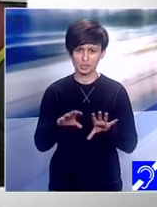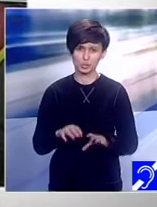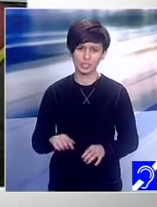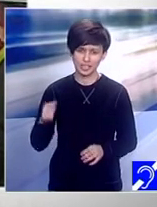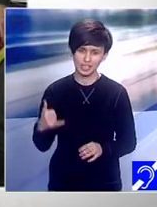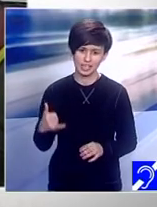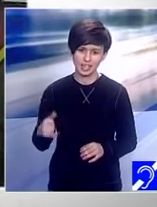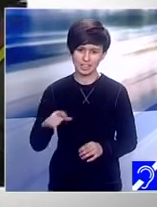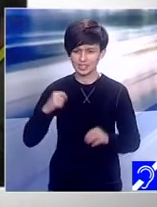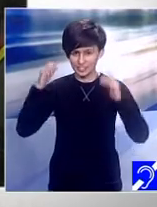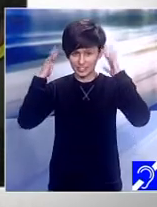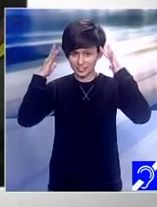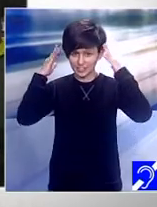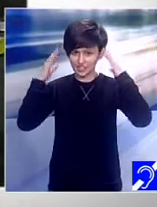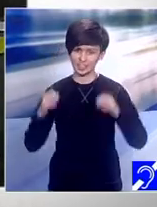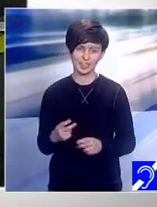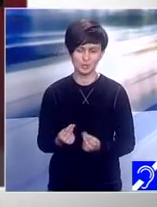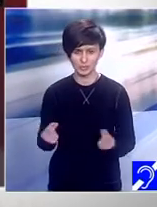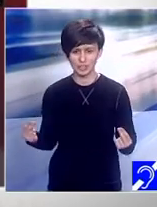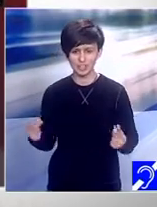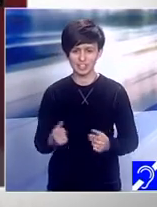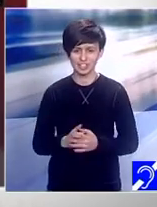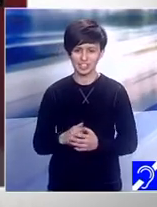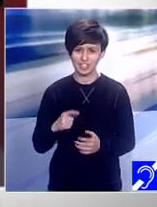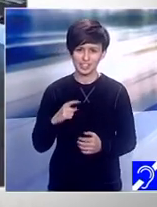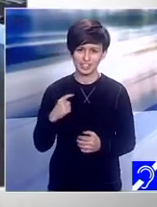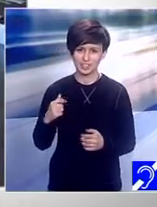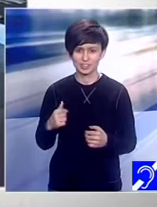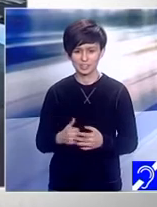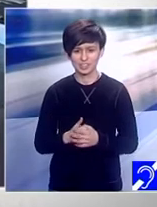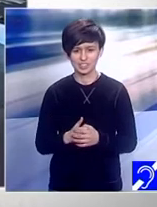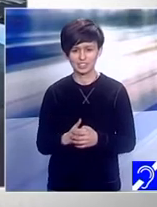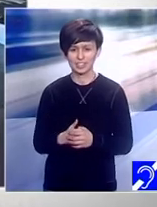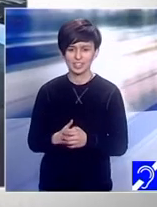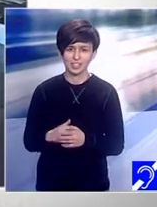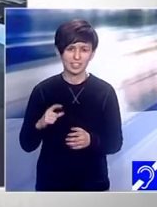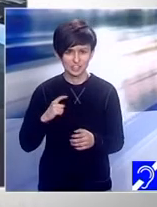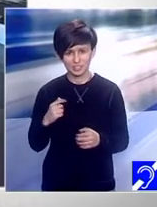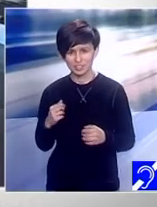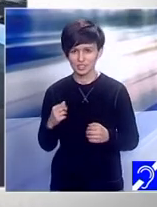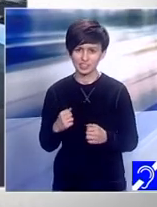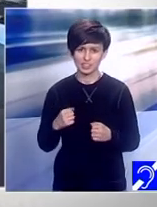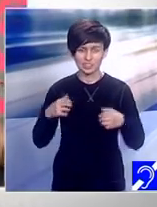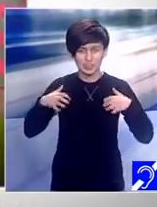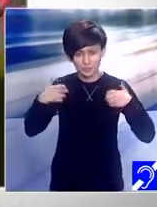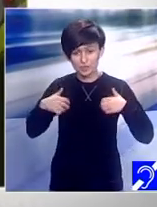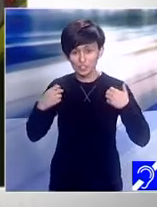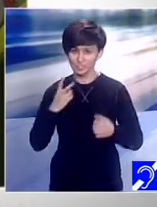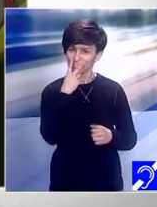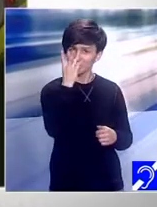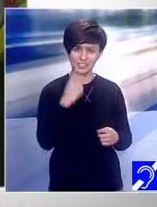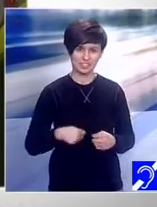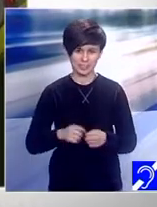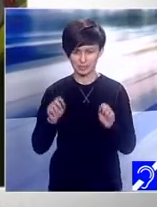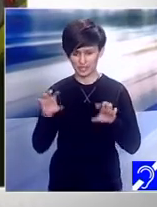Știți? Da, încântați, că se văd peste tot. Sunt momente de veselie și mi se datorează lor această